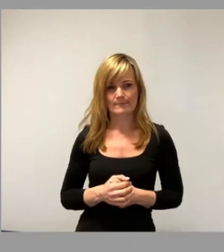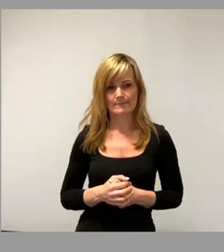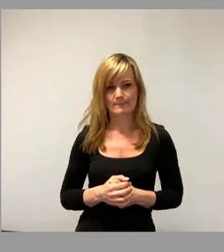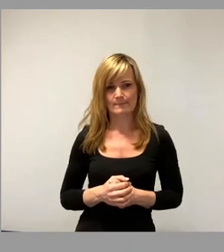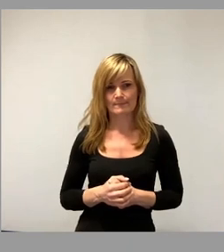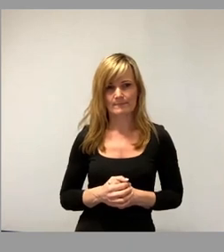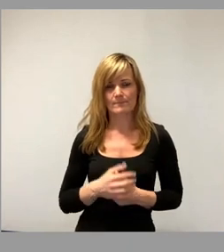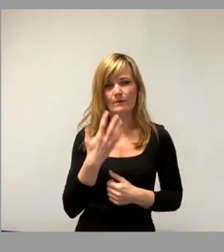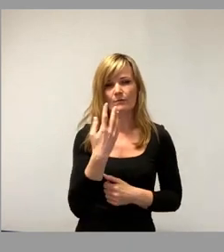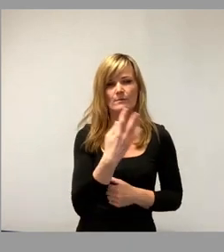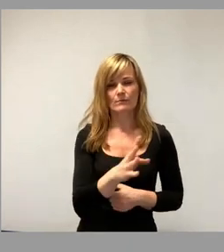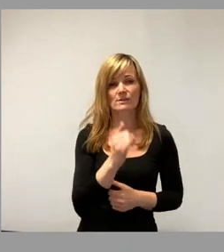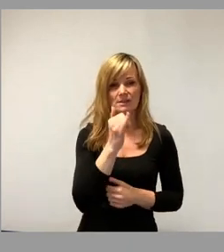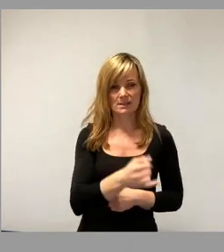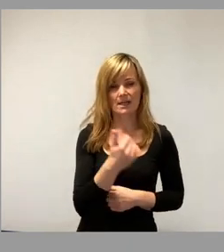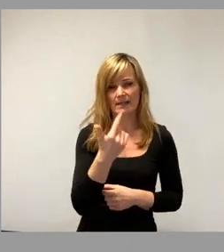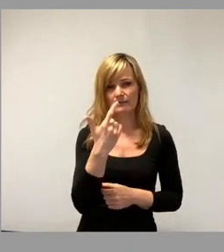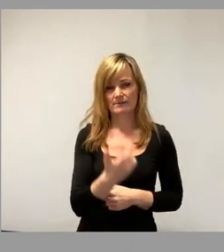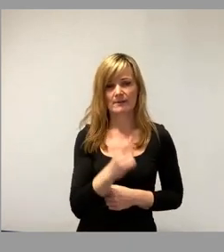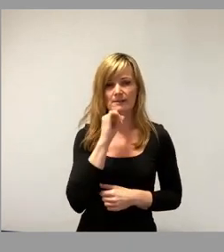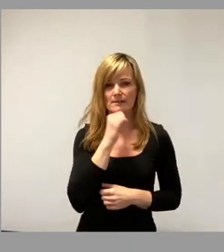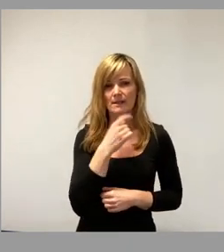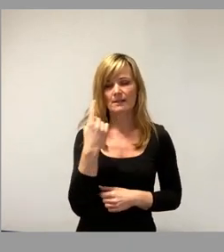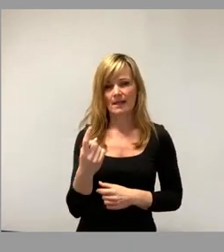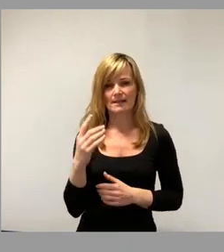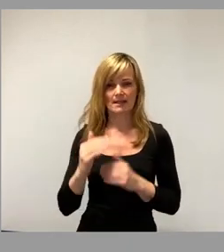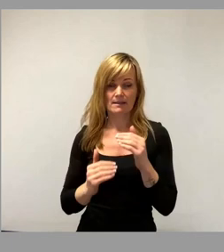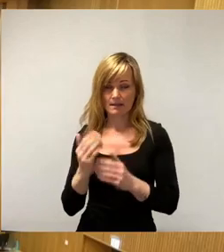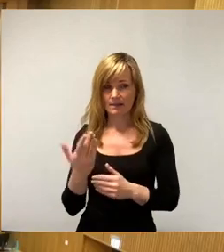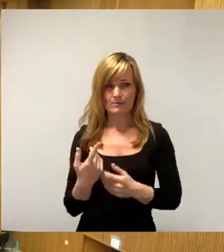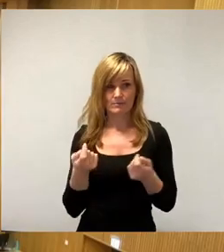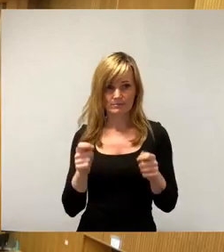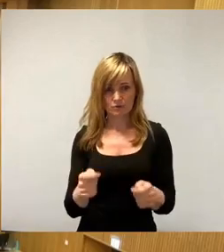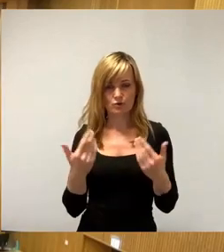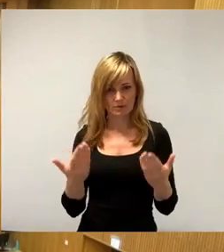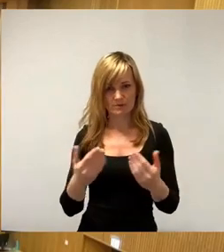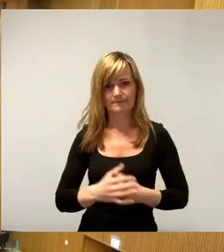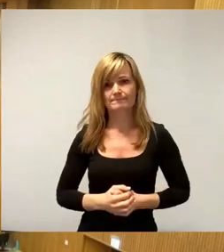45 Ja, Stimmen, 21 Nein, eine Enthaltung damit beschlossen. bringt uns zum Tagesordnungspunkt.